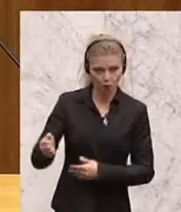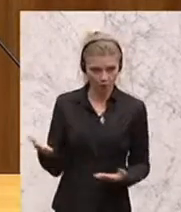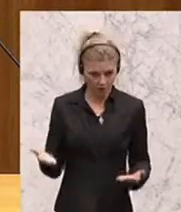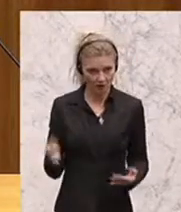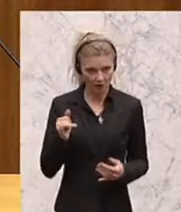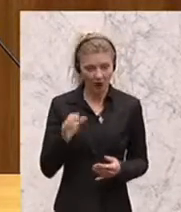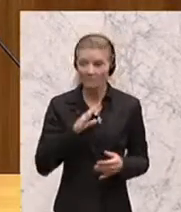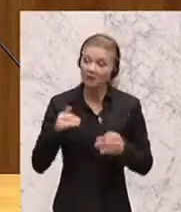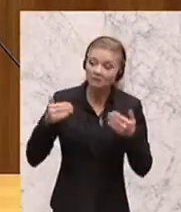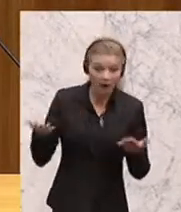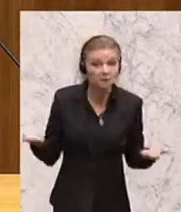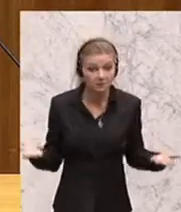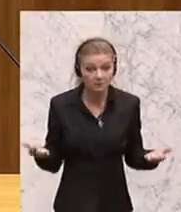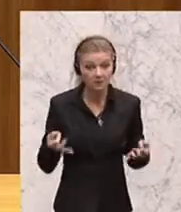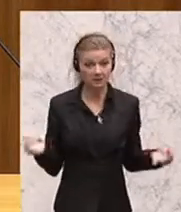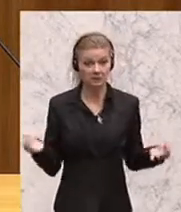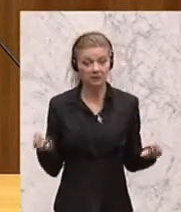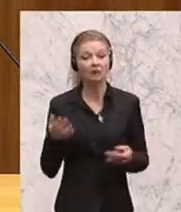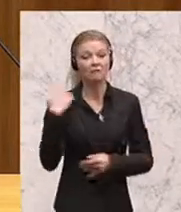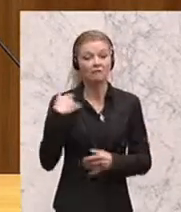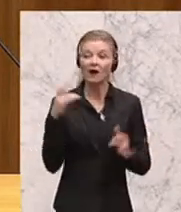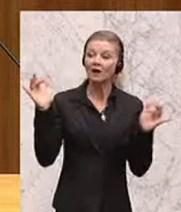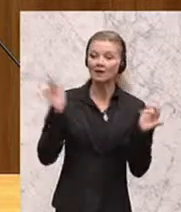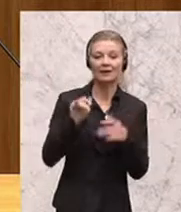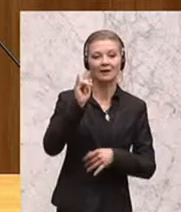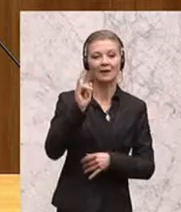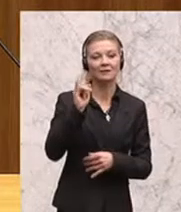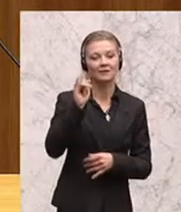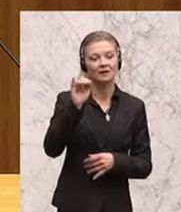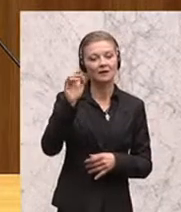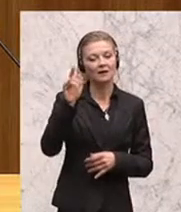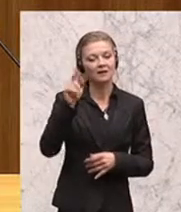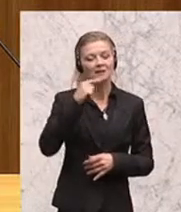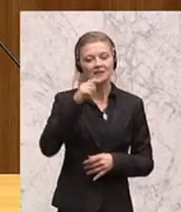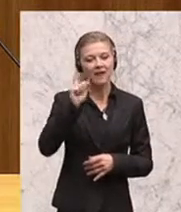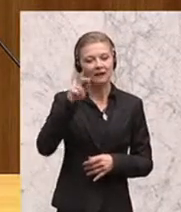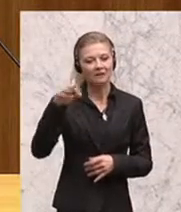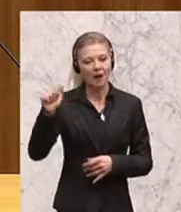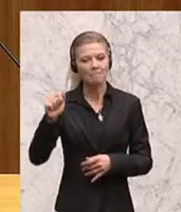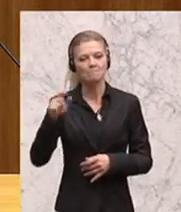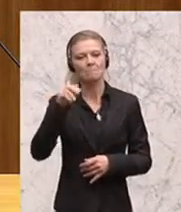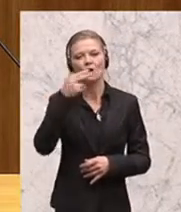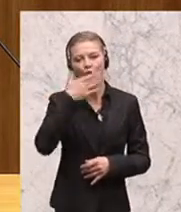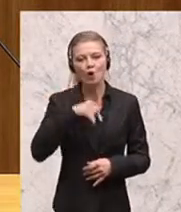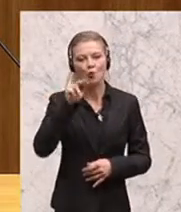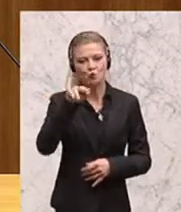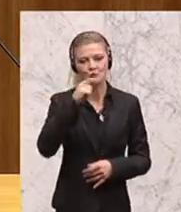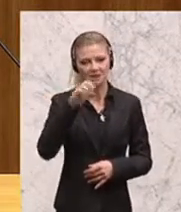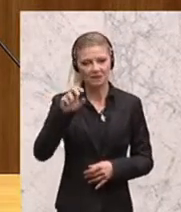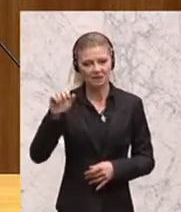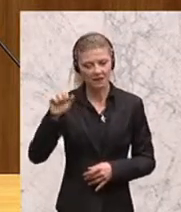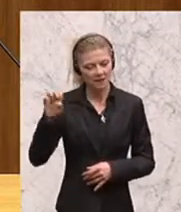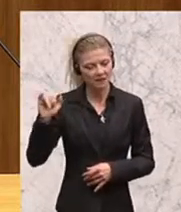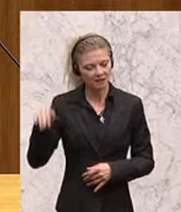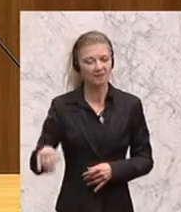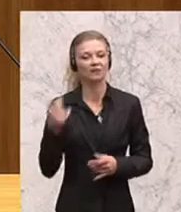Hussein im Irak-Krieg bekämpft, besiegt, getötet. Aber was ist dann? Und wenn man